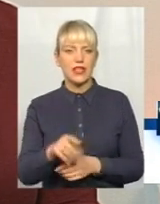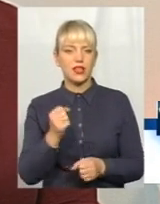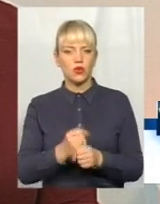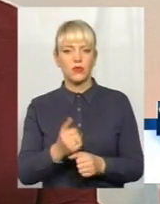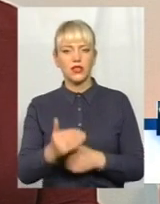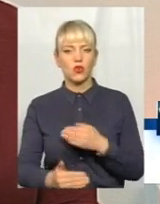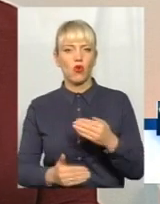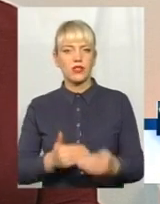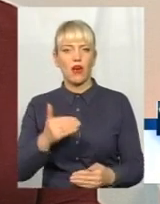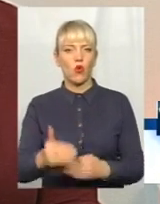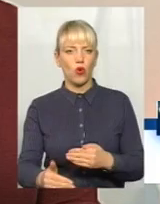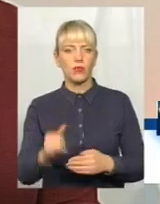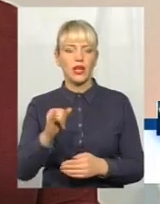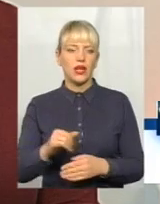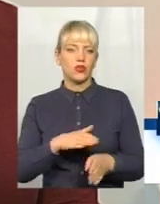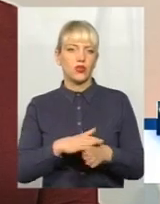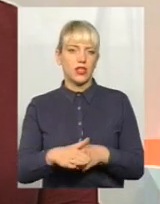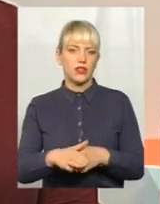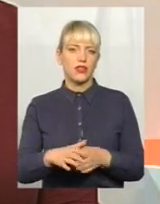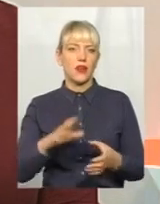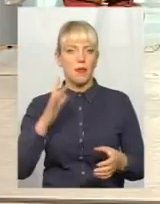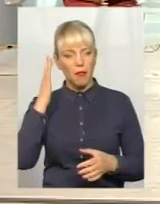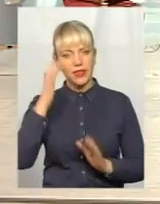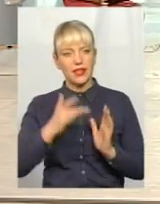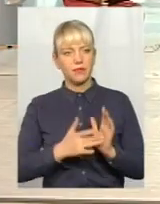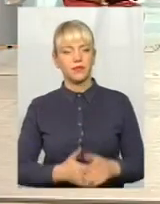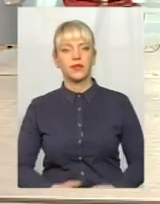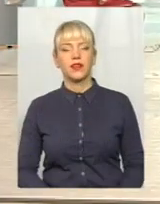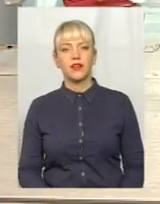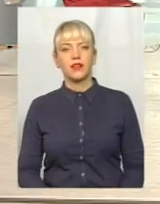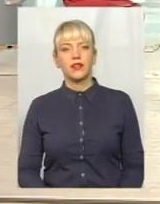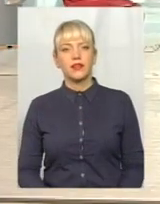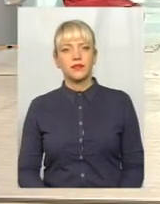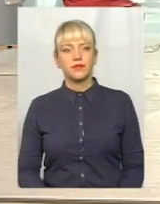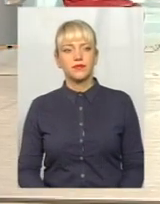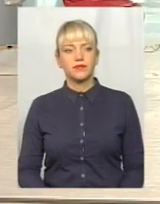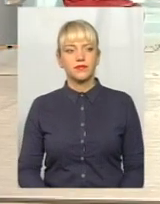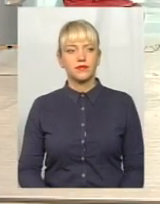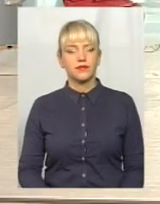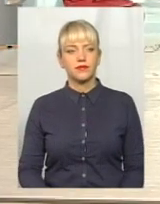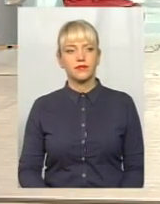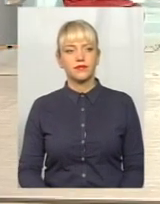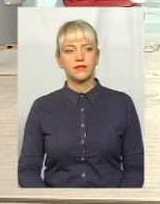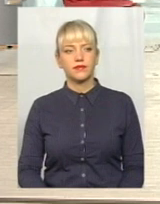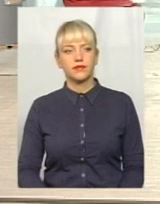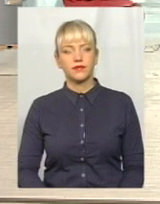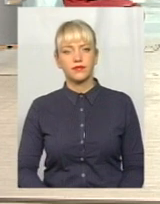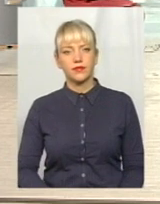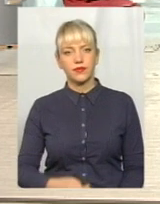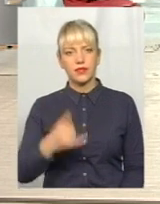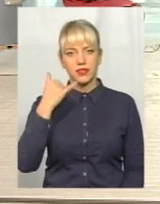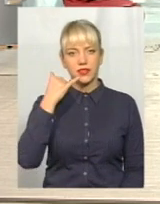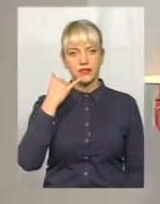кроком і до досягнення мети. Дякую. Пане Леонід, я дам вам можливість висловитися, але після